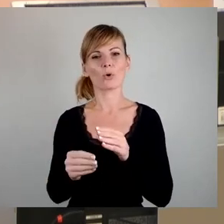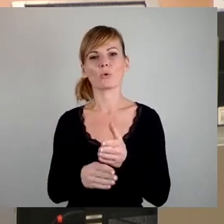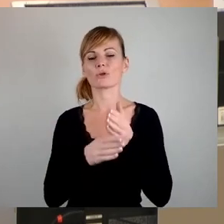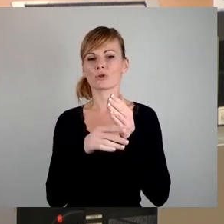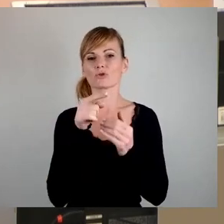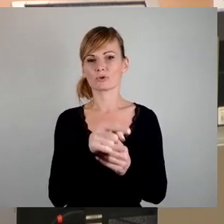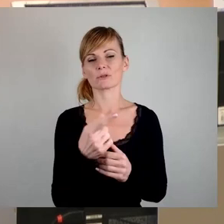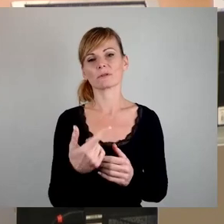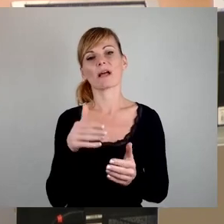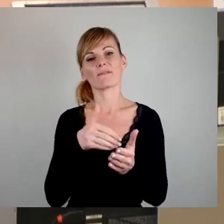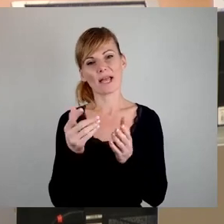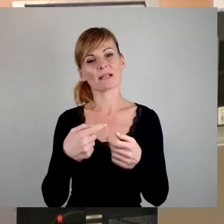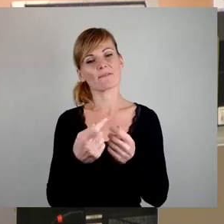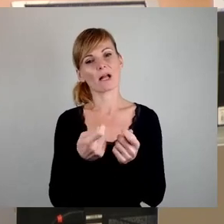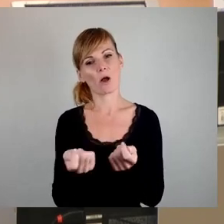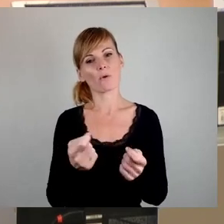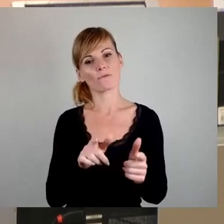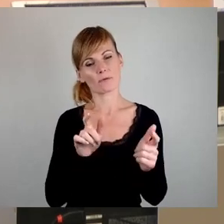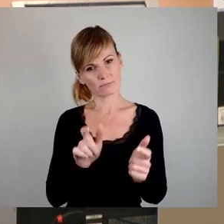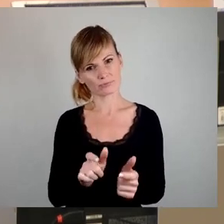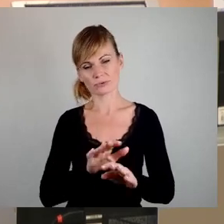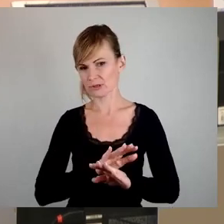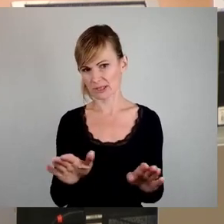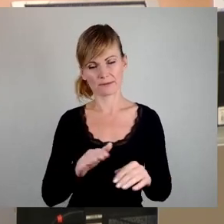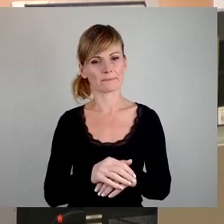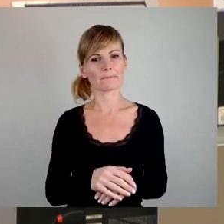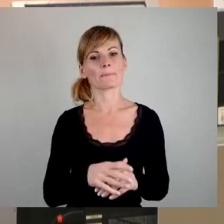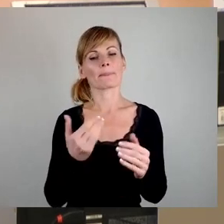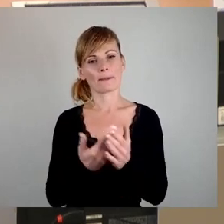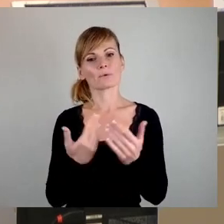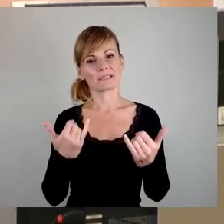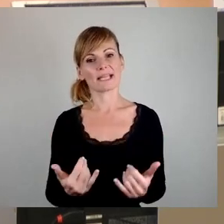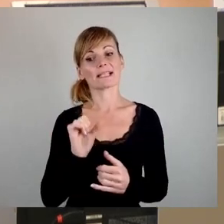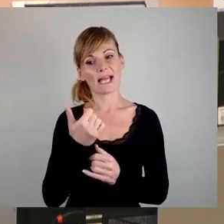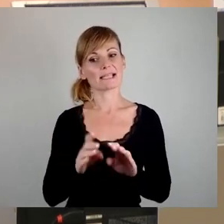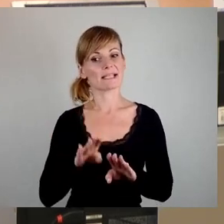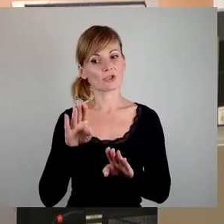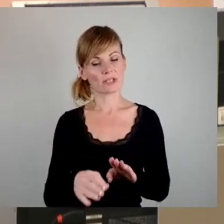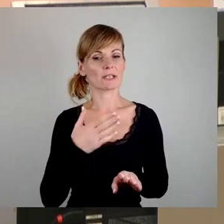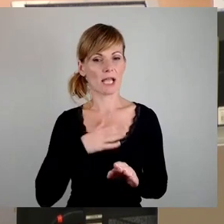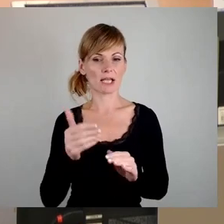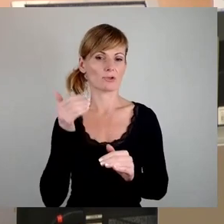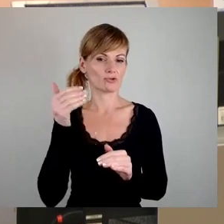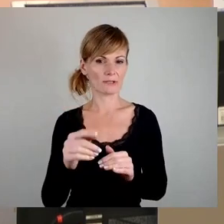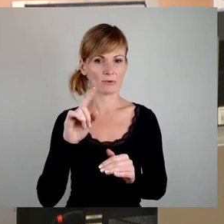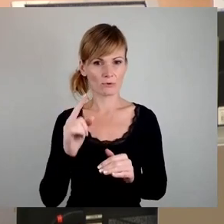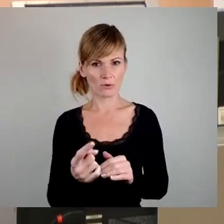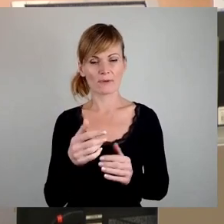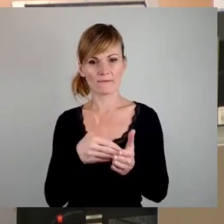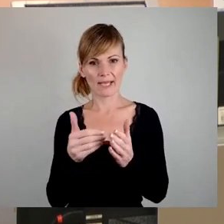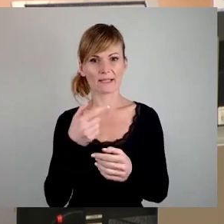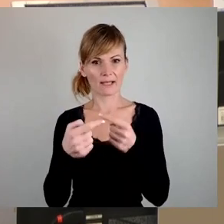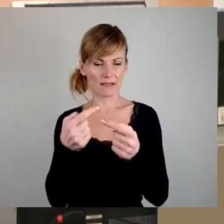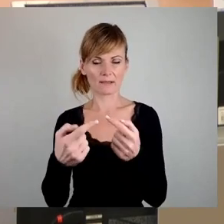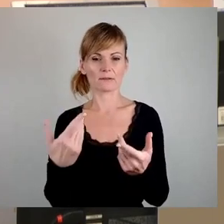Weiterverkauf zu untersagen. Und jetzt erstmal in dem ersten Schritt gerne können dann zu einem späteren Zeitpunkt noch weitere Folgen, diese